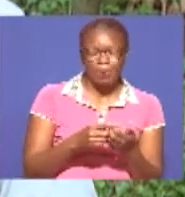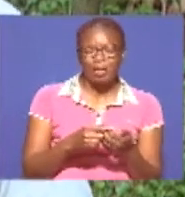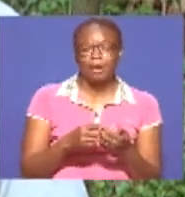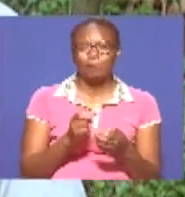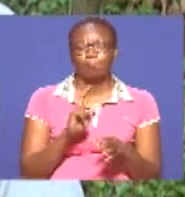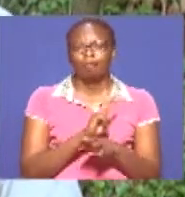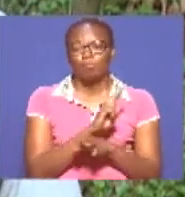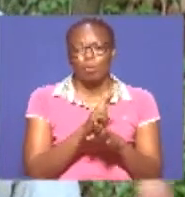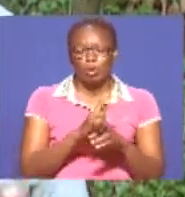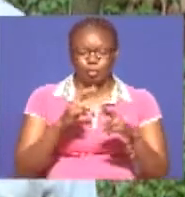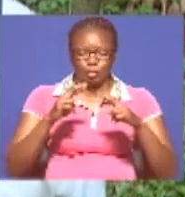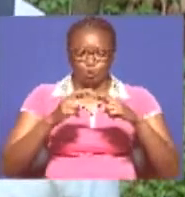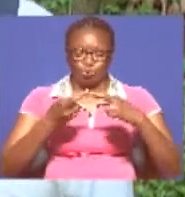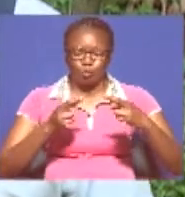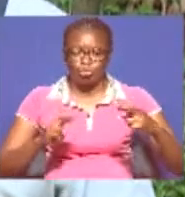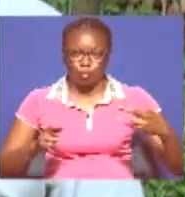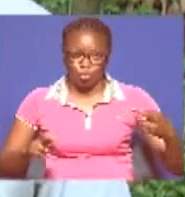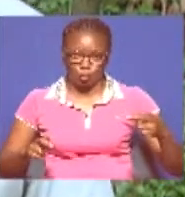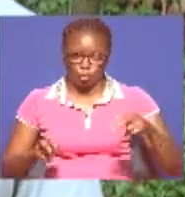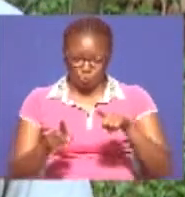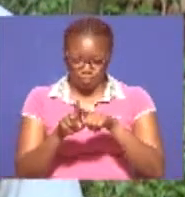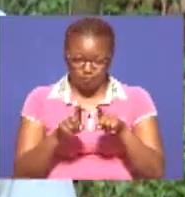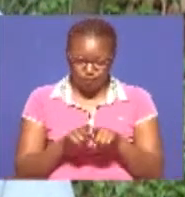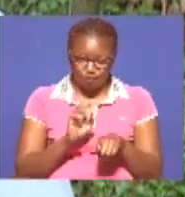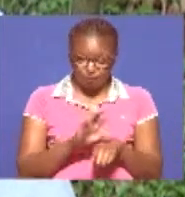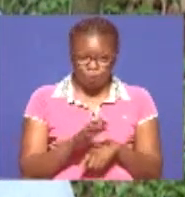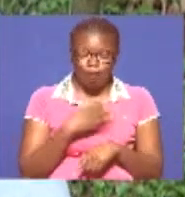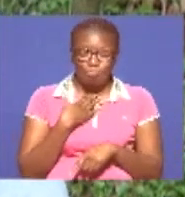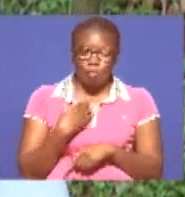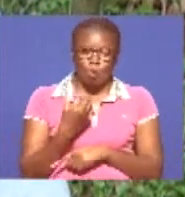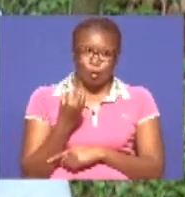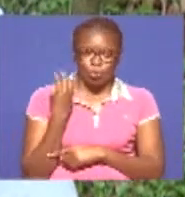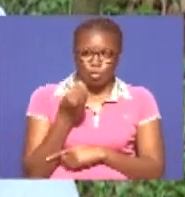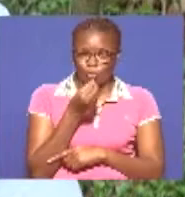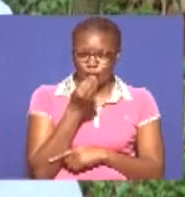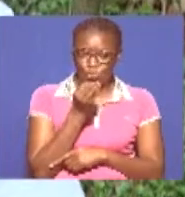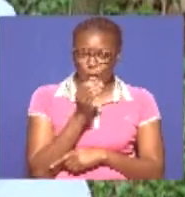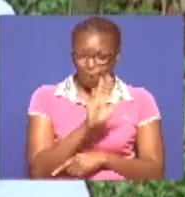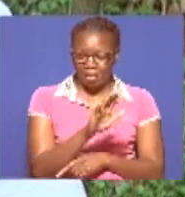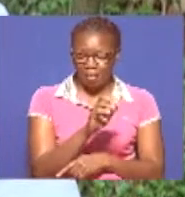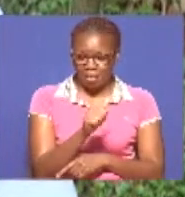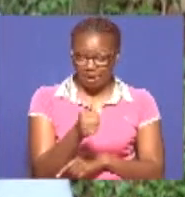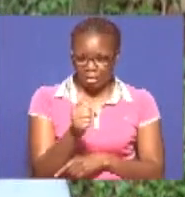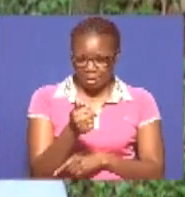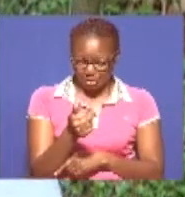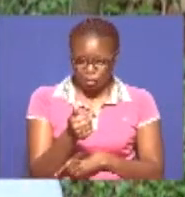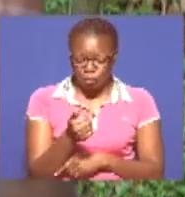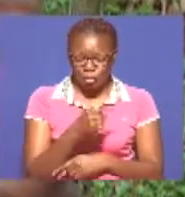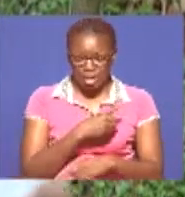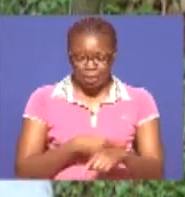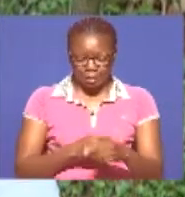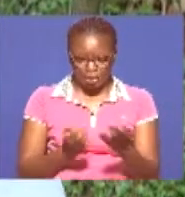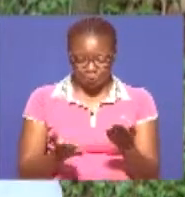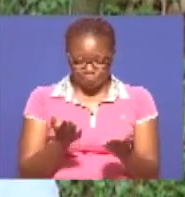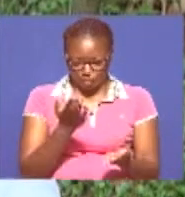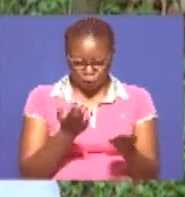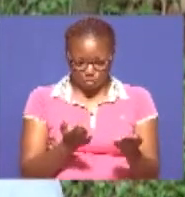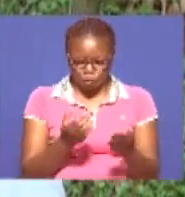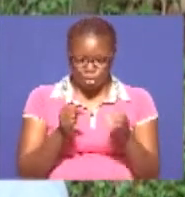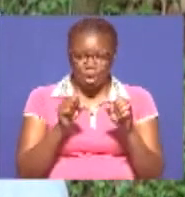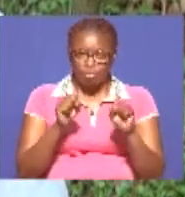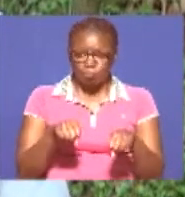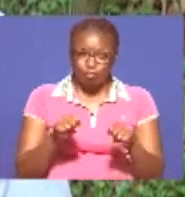Ukitaka kujua kama chakula yako ni mzuri Kano na kupeleka kupima Pia tunawapima kilo Alafu tena tunawacholea